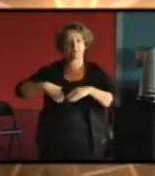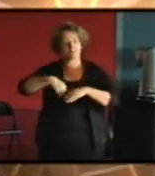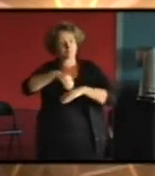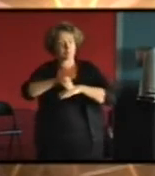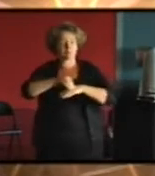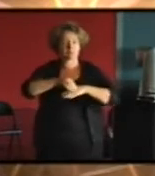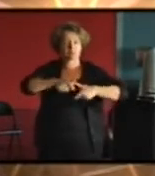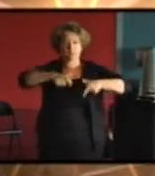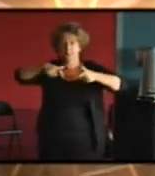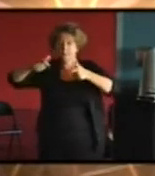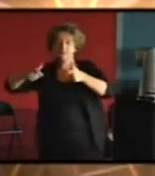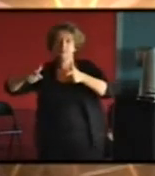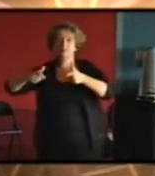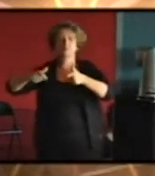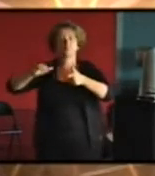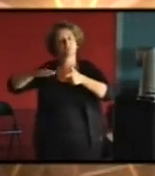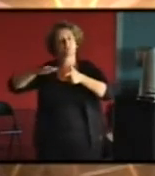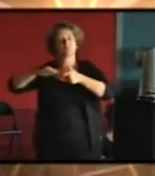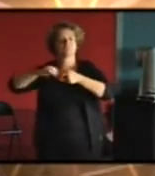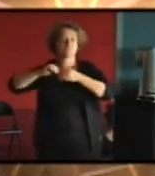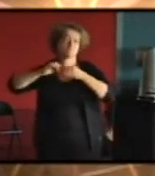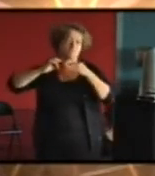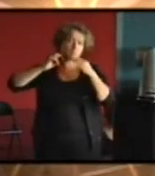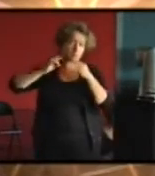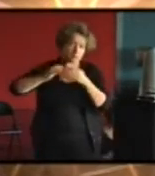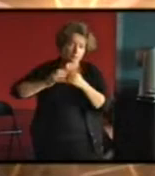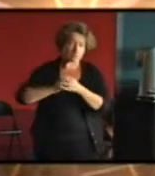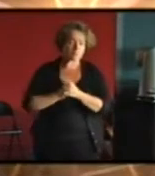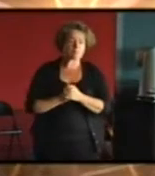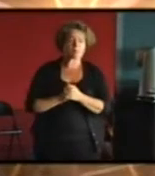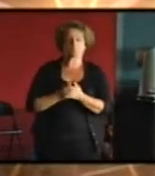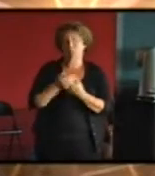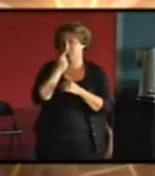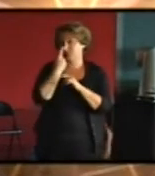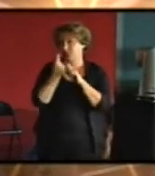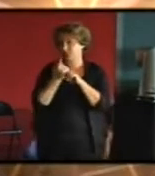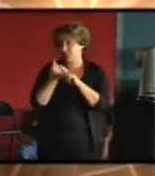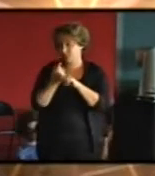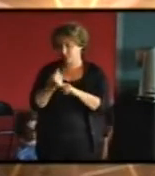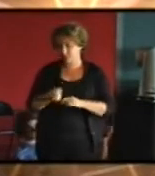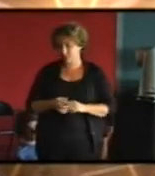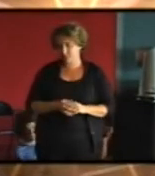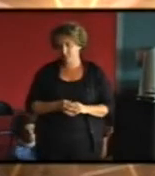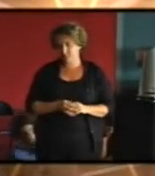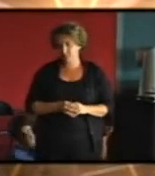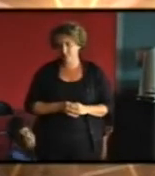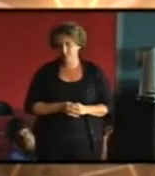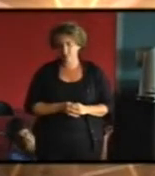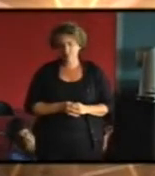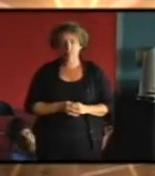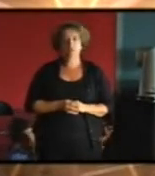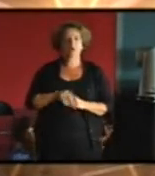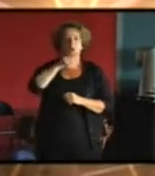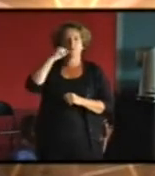cette fois peut-être notarial du terme mais c'est une dimension qui a son importance évidemment Antoine